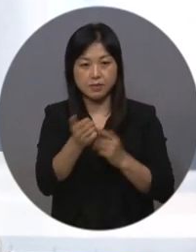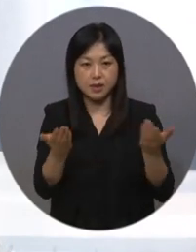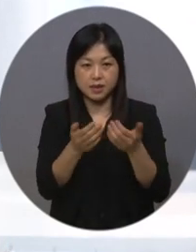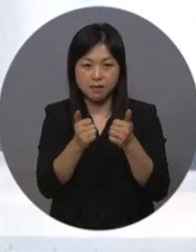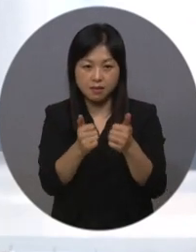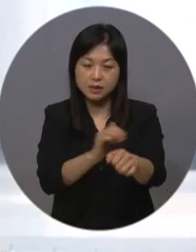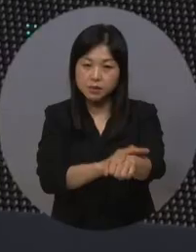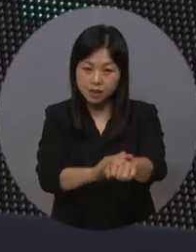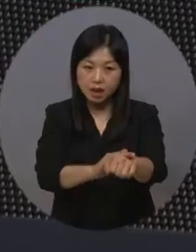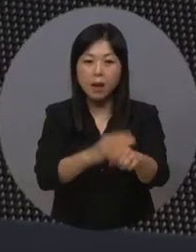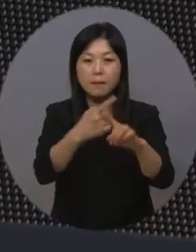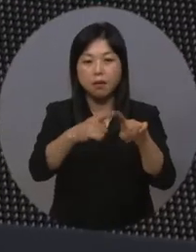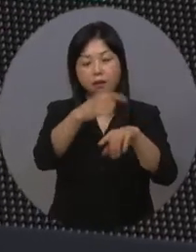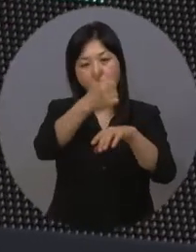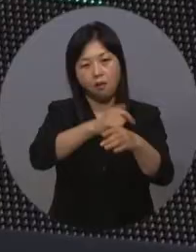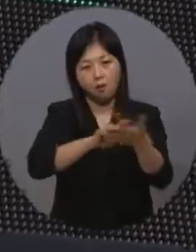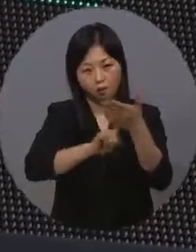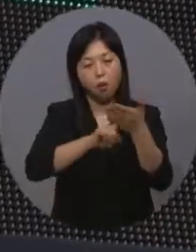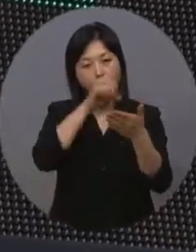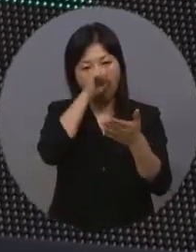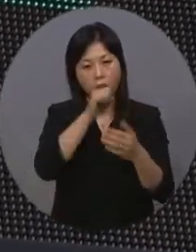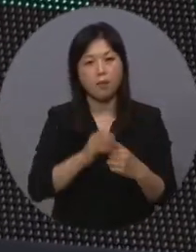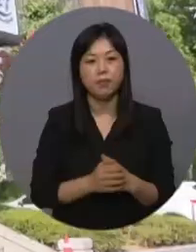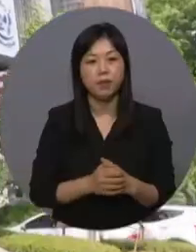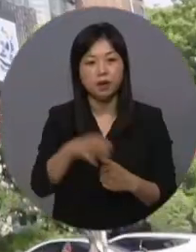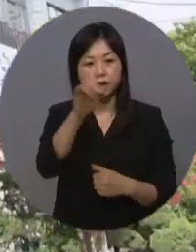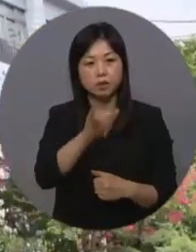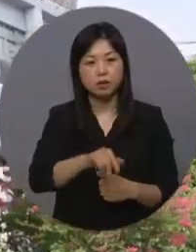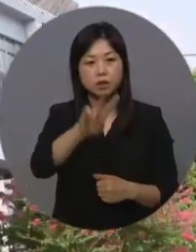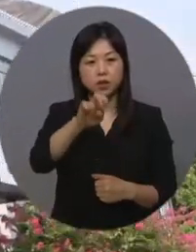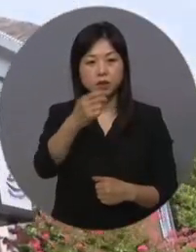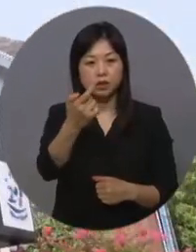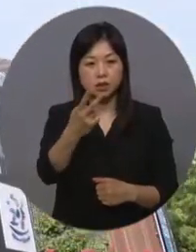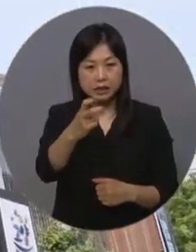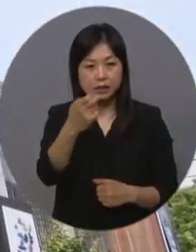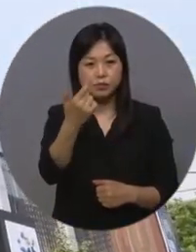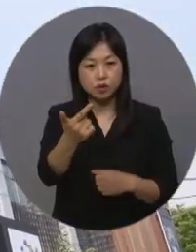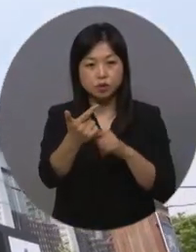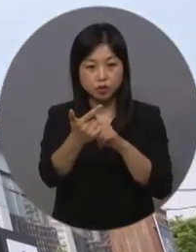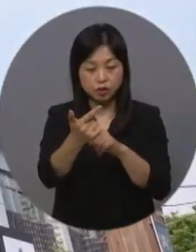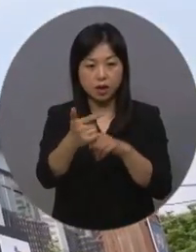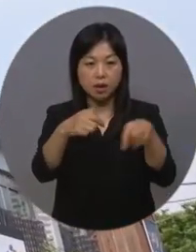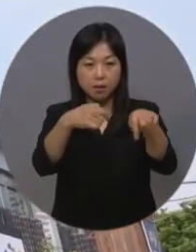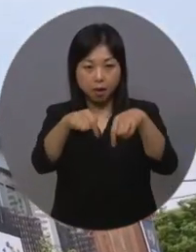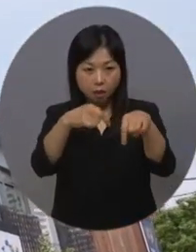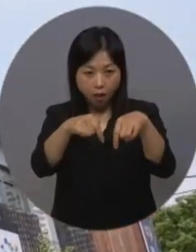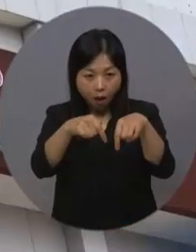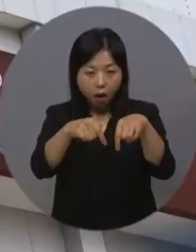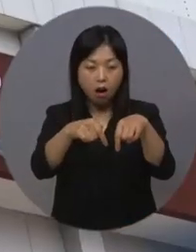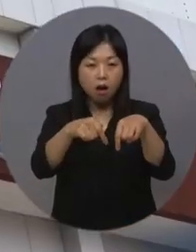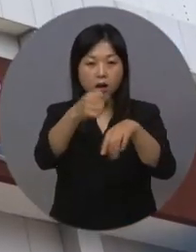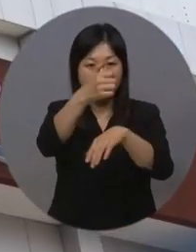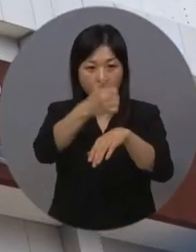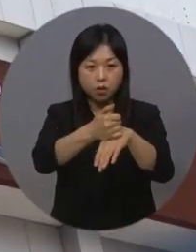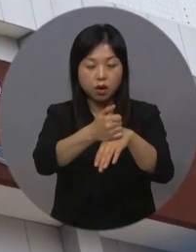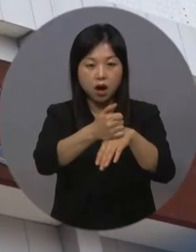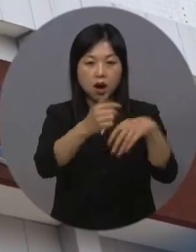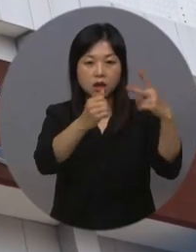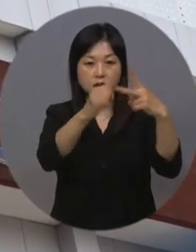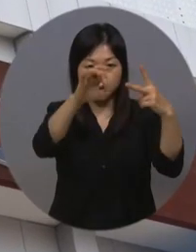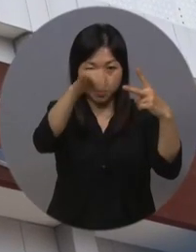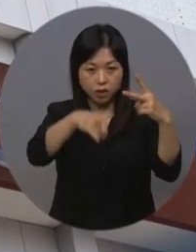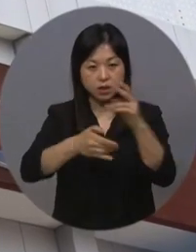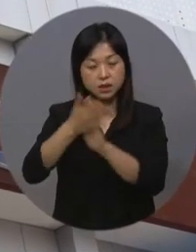평가가 좋은 듯 합니다. 전국 226개 지자체 평판 중 2위라는 것은 시민들의 긍정지수가 높은